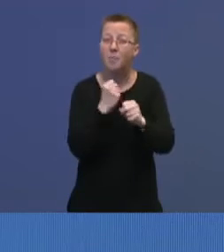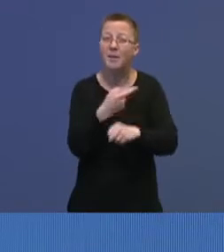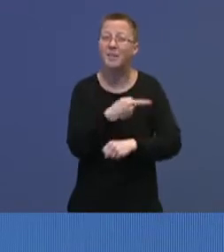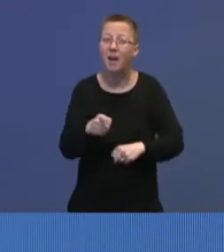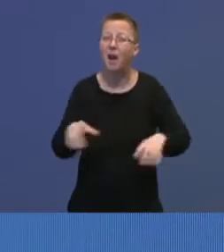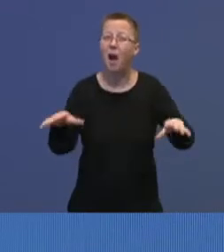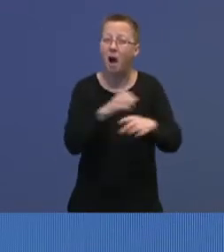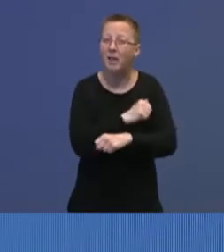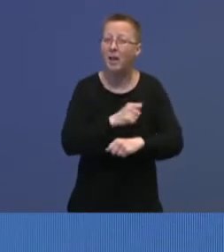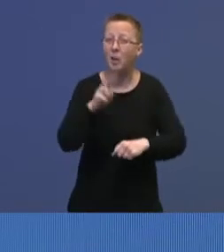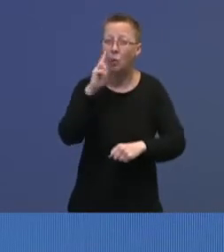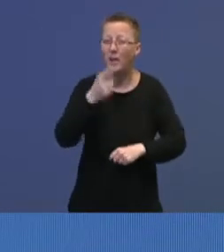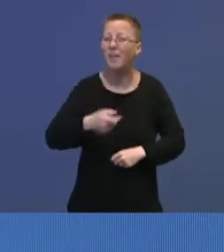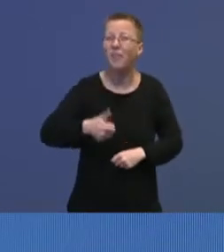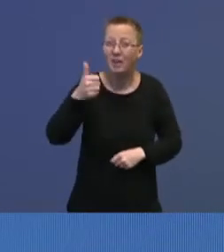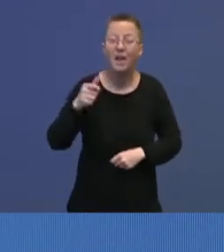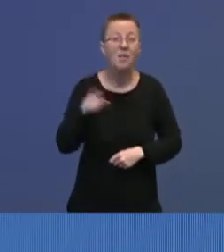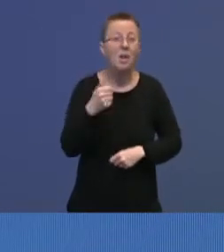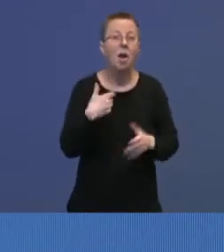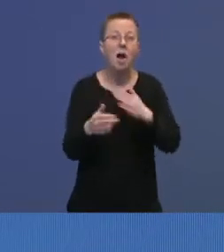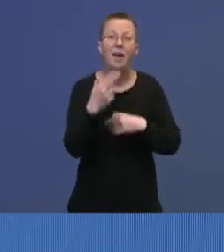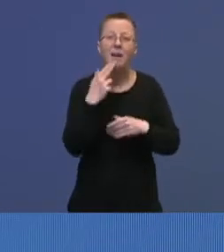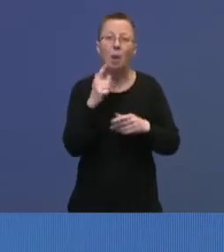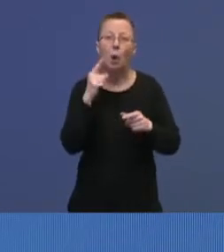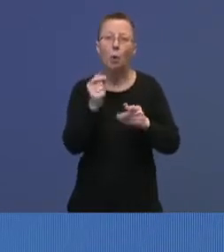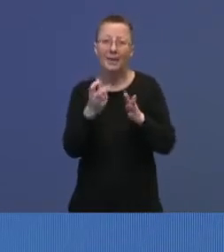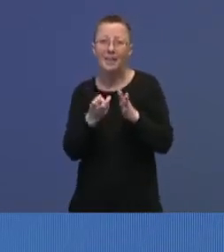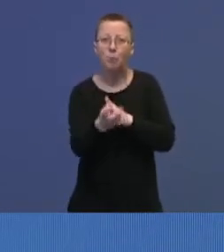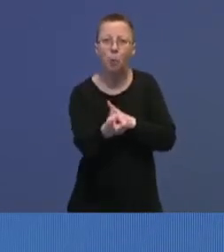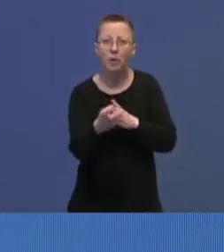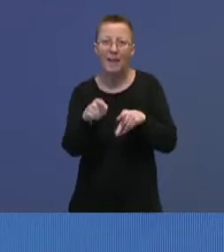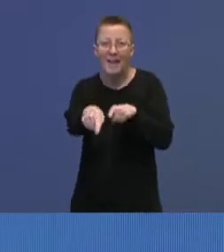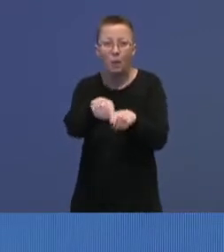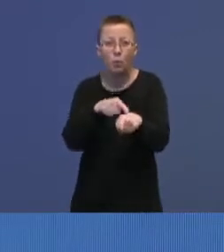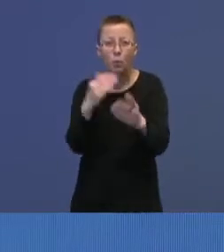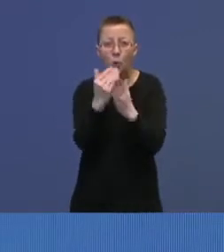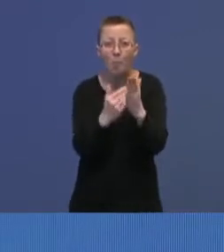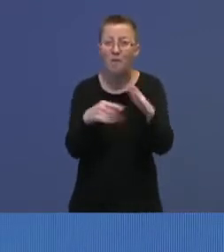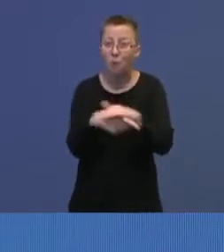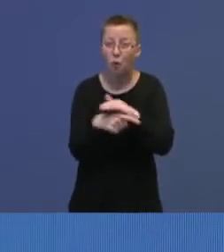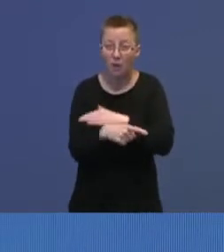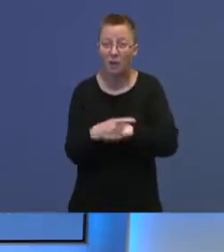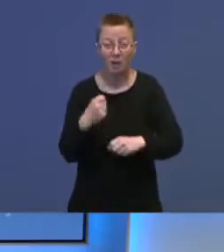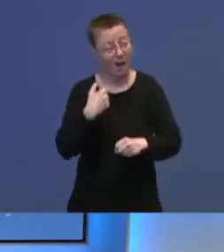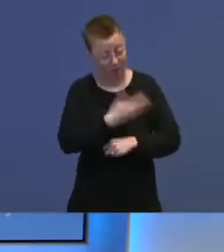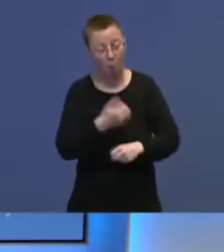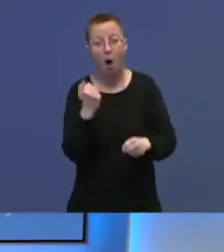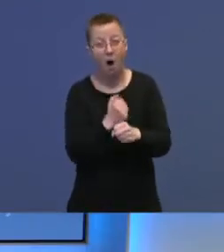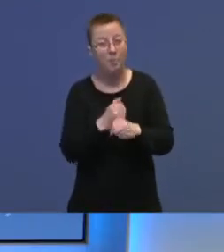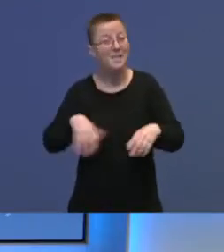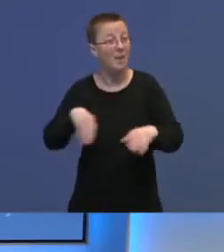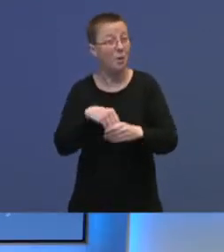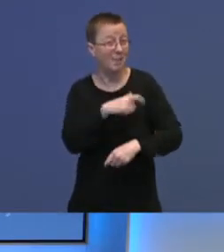jobb nummer 1. Vi vil lave et hurtigspor i introduksjonsprogrammet for flyktninger, som arbeids- og inkluderingsministeren vil